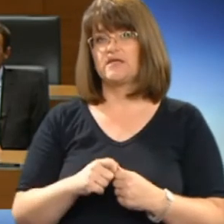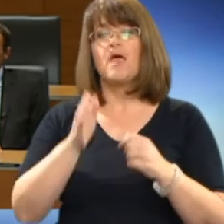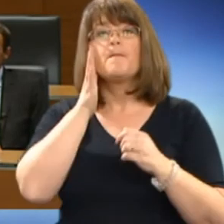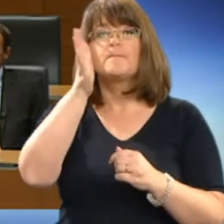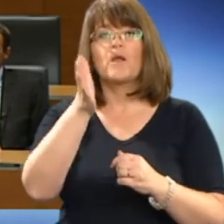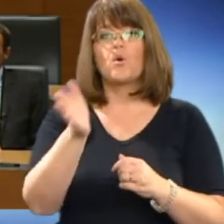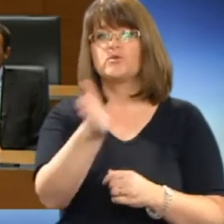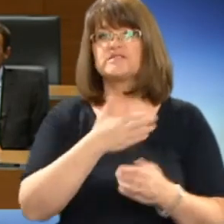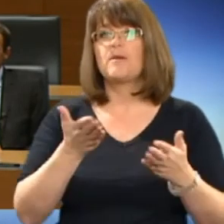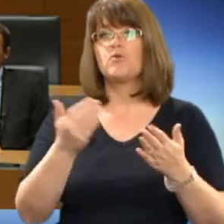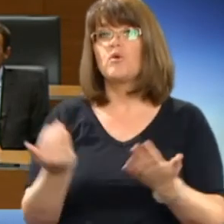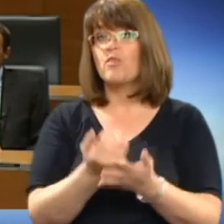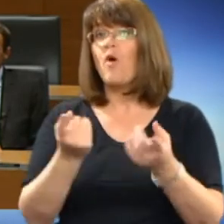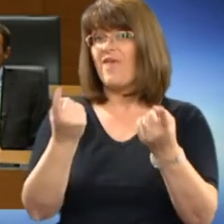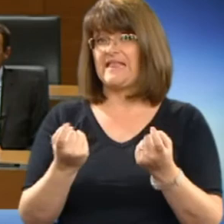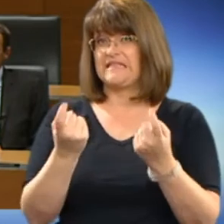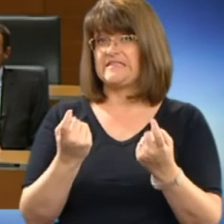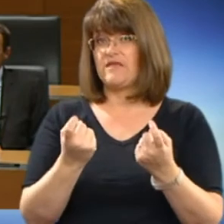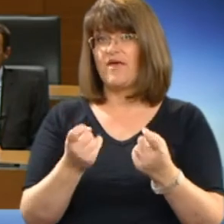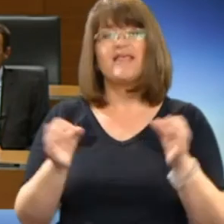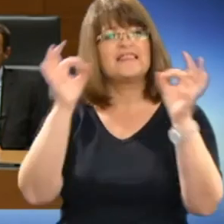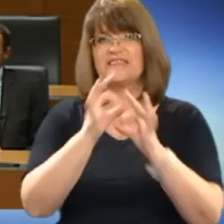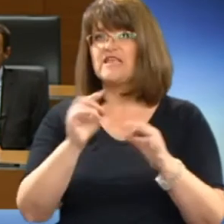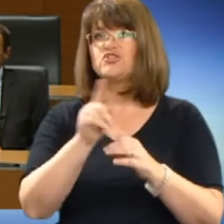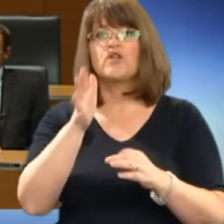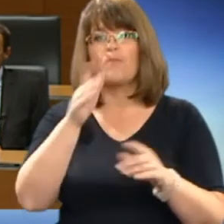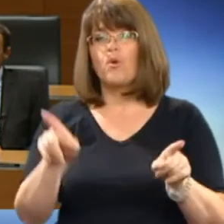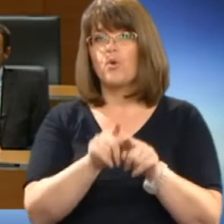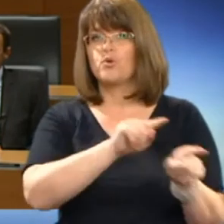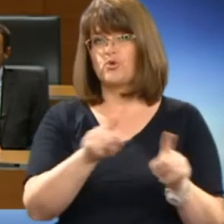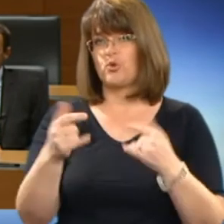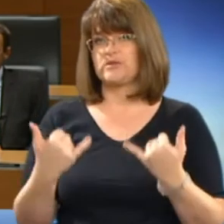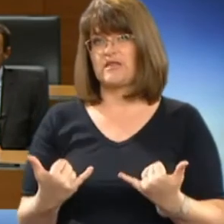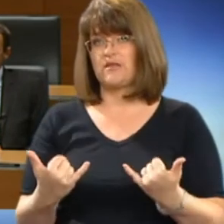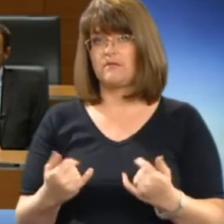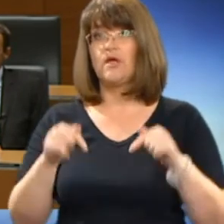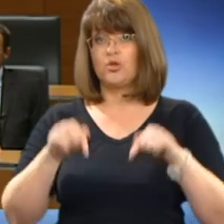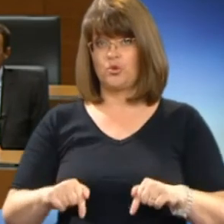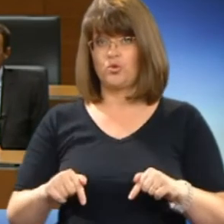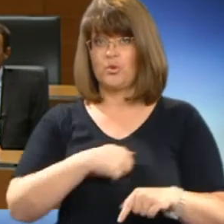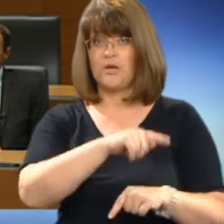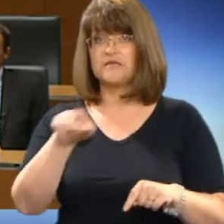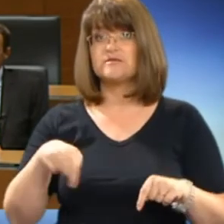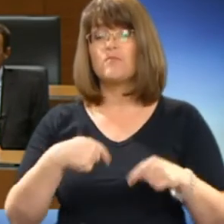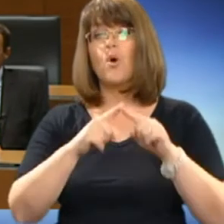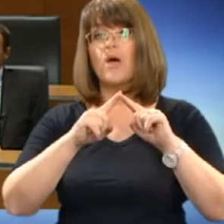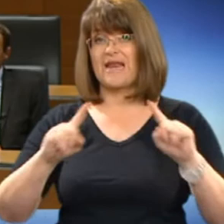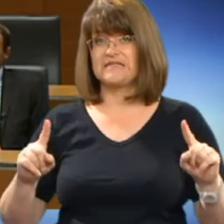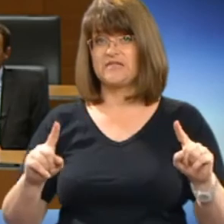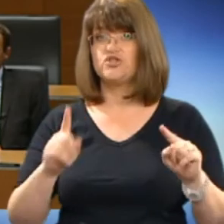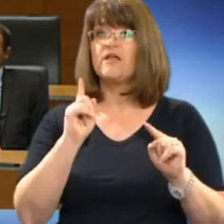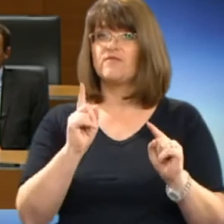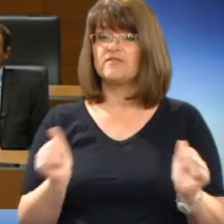prihodnost nam ponuja nove izive. nič ne bo kot doslej. Tukaj smo različni,